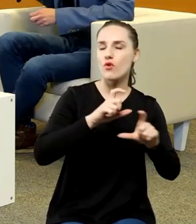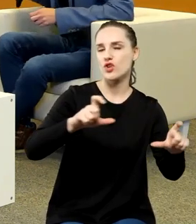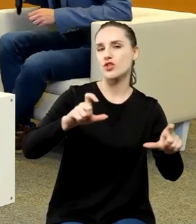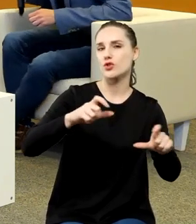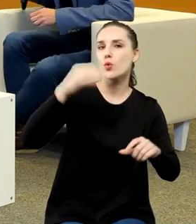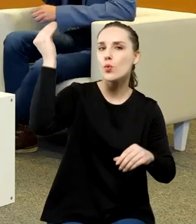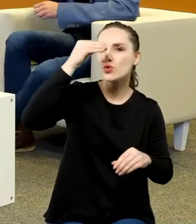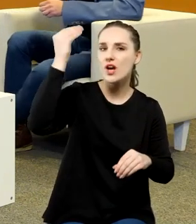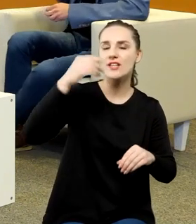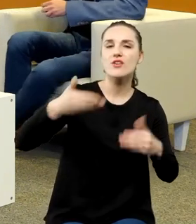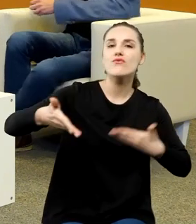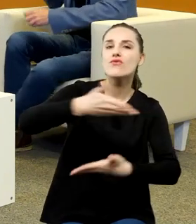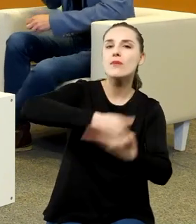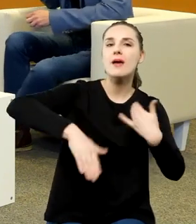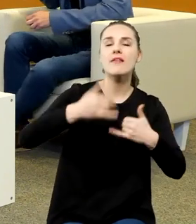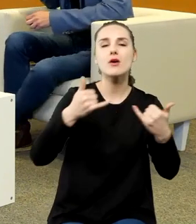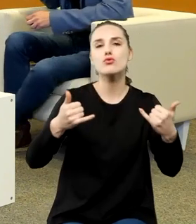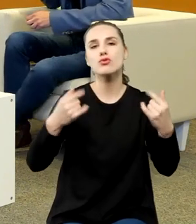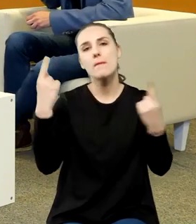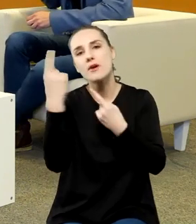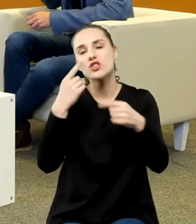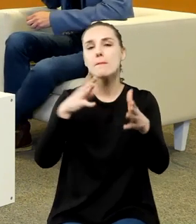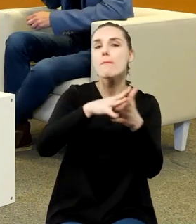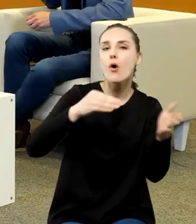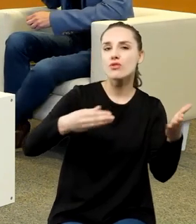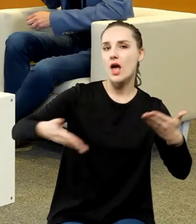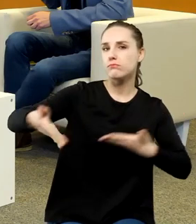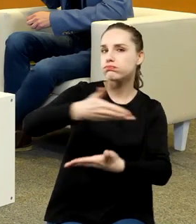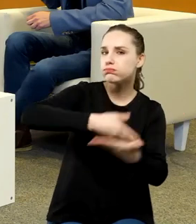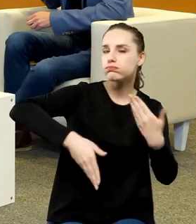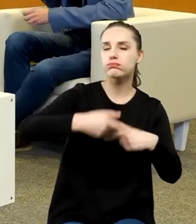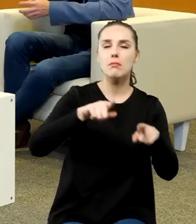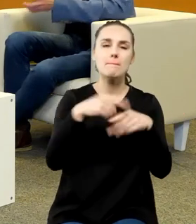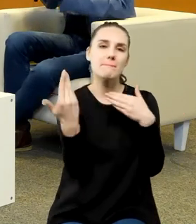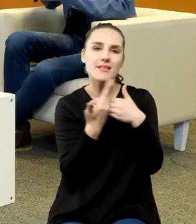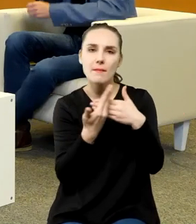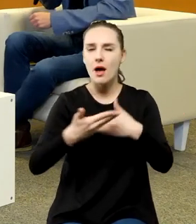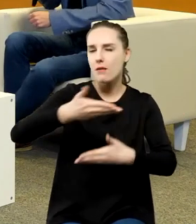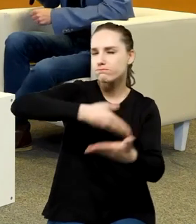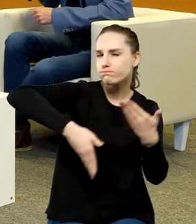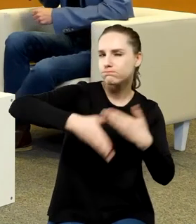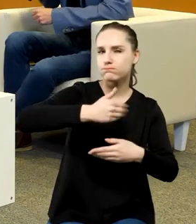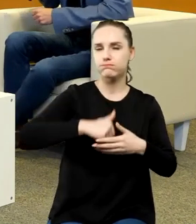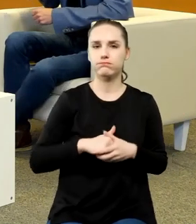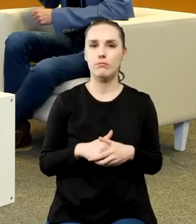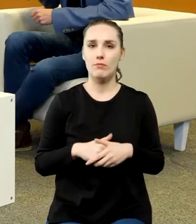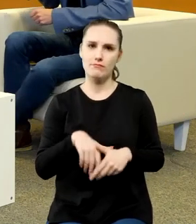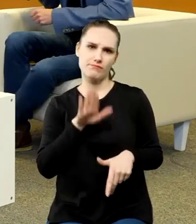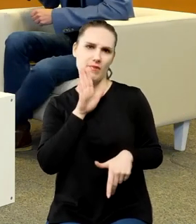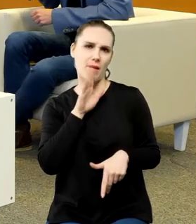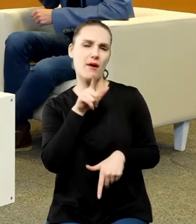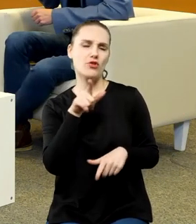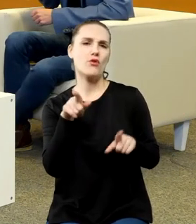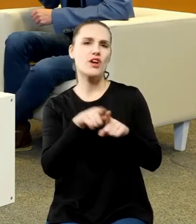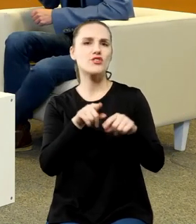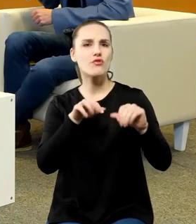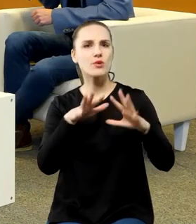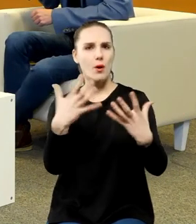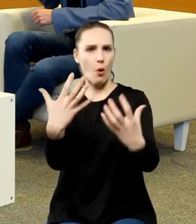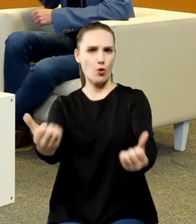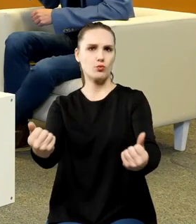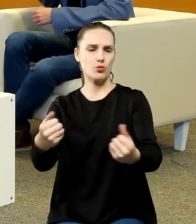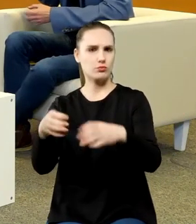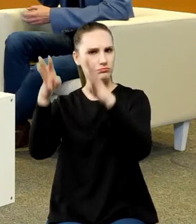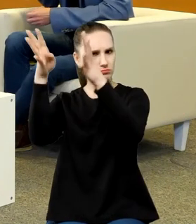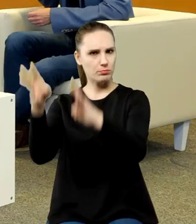którzy się wymieniają hipotezami, tymi modelami matematycznymi. Jak rozumiem, to wszystko też miało wpływ na recepcję tej postaci,